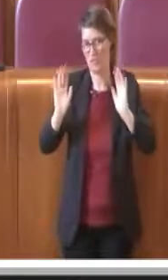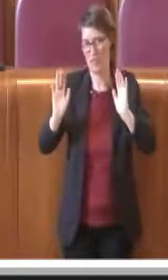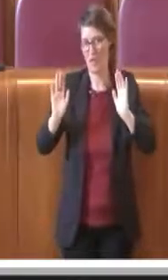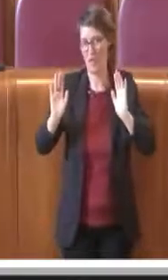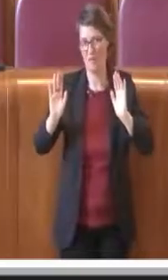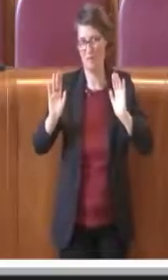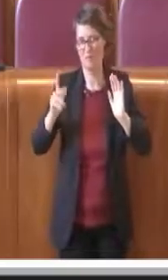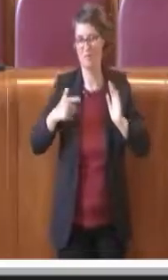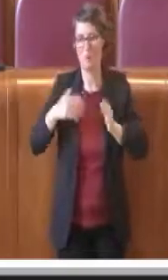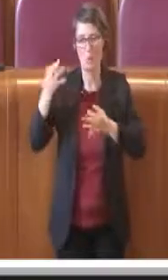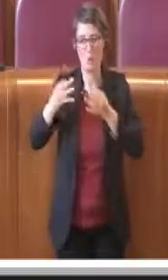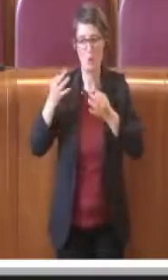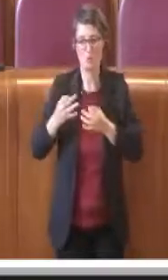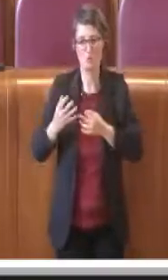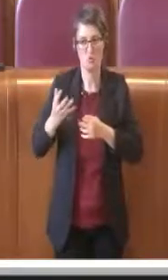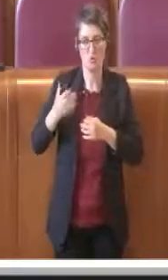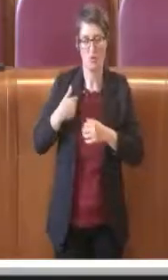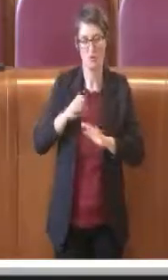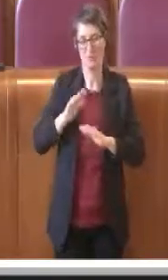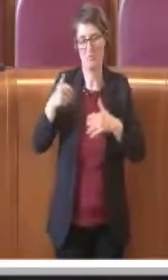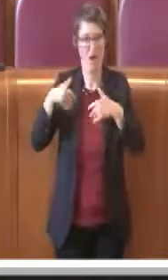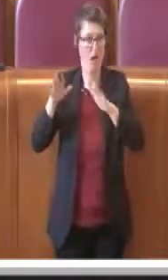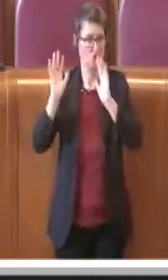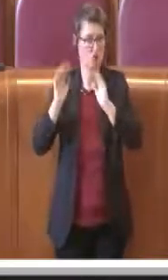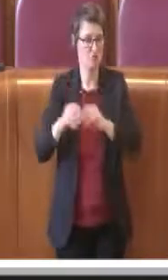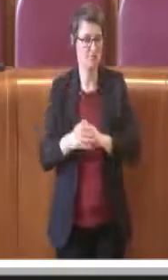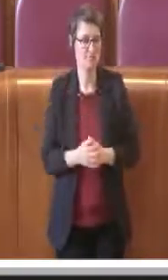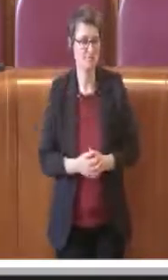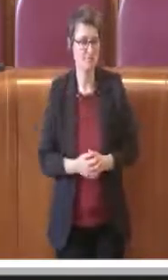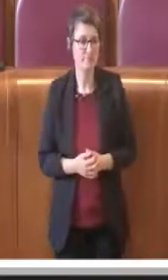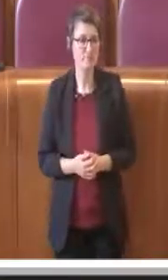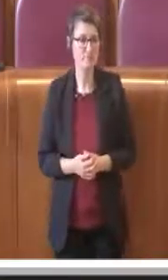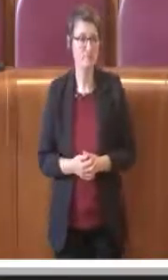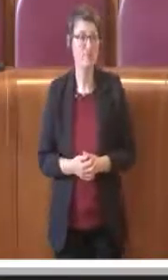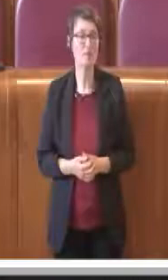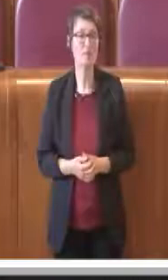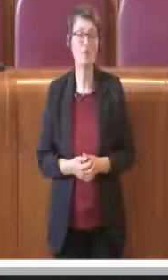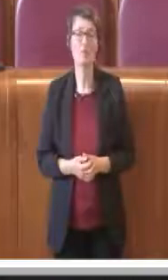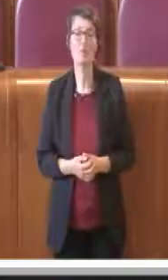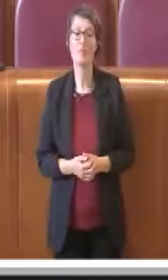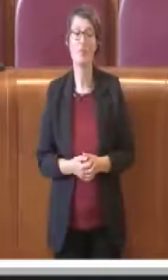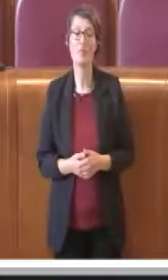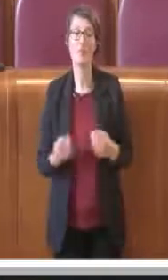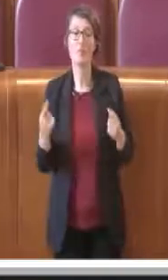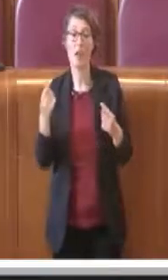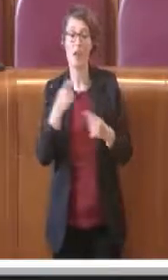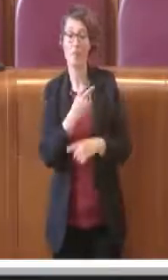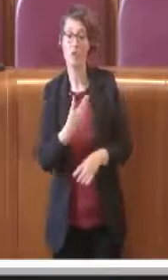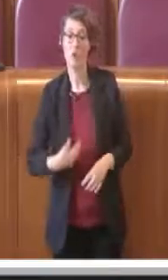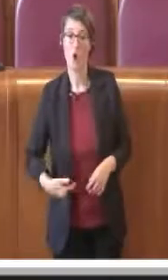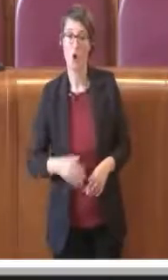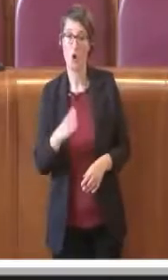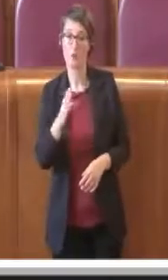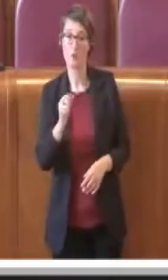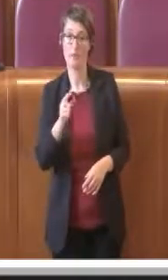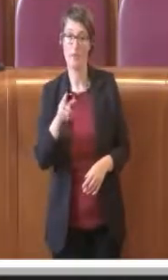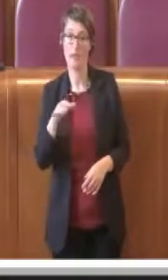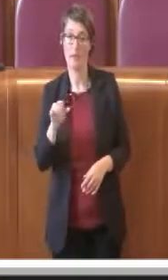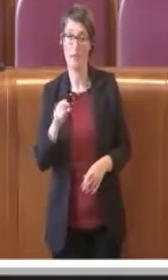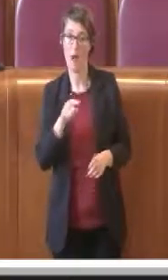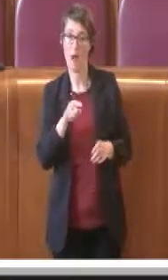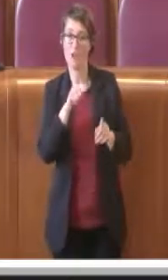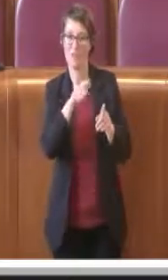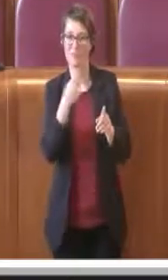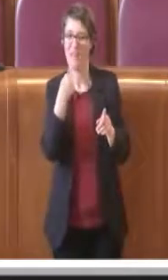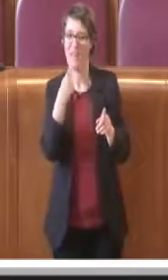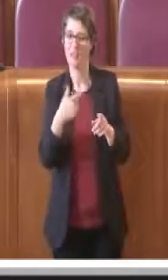giudizi. Poi, volevo dire anche alla consigliera Baglio, che dice che